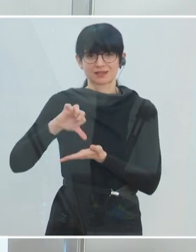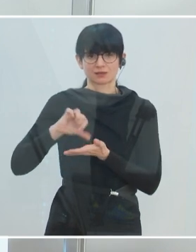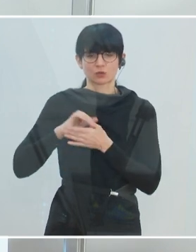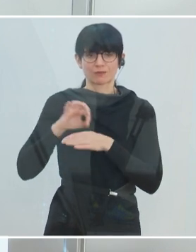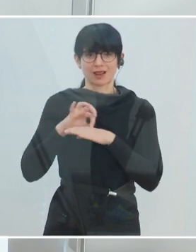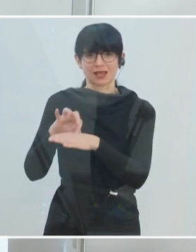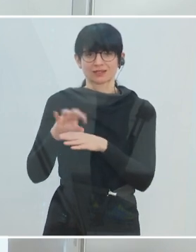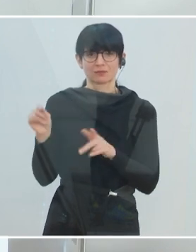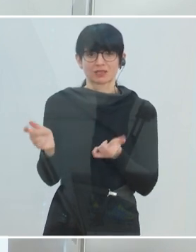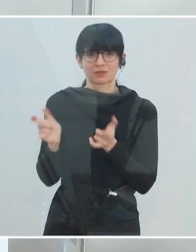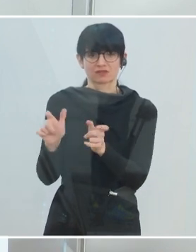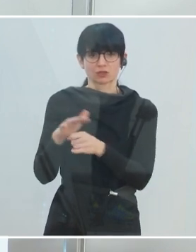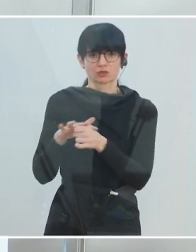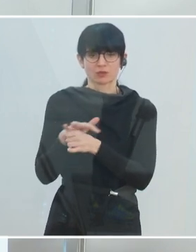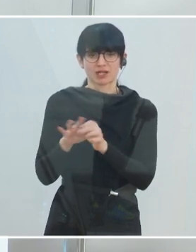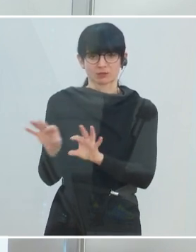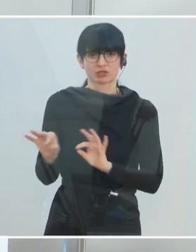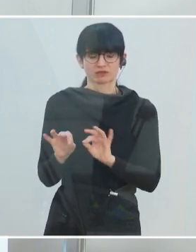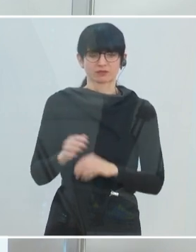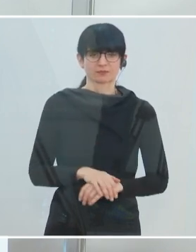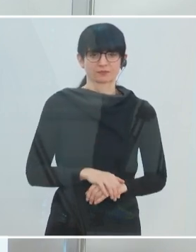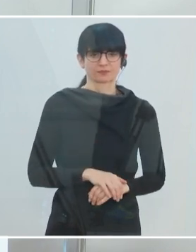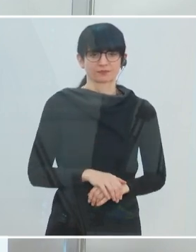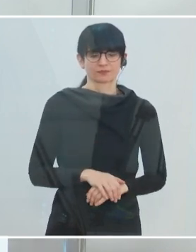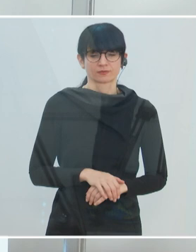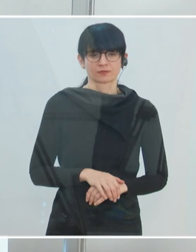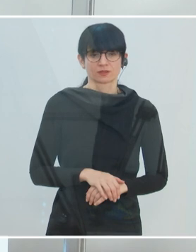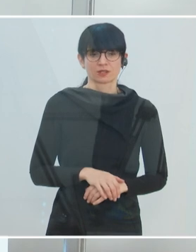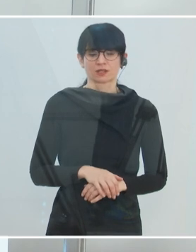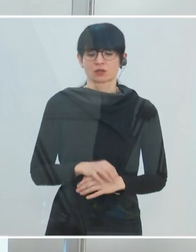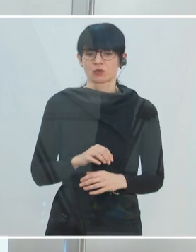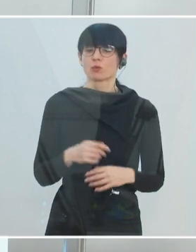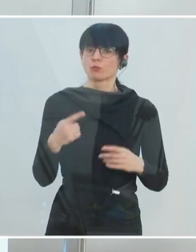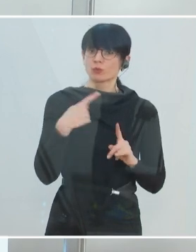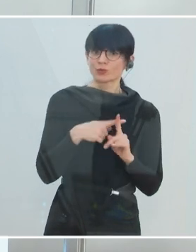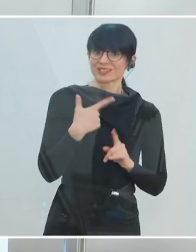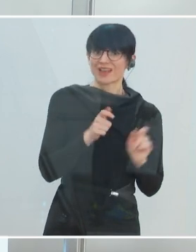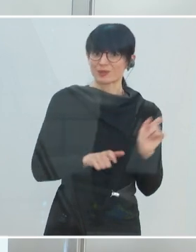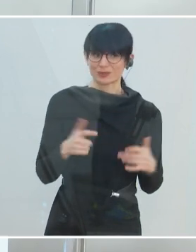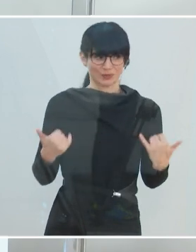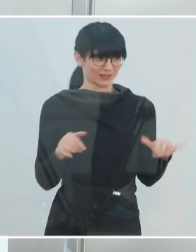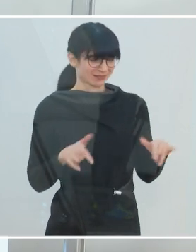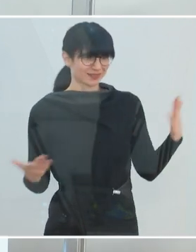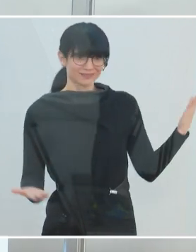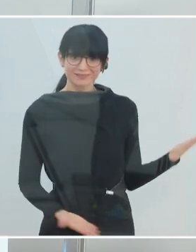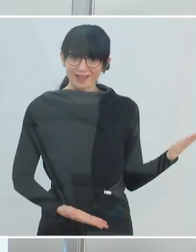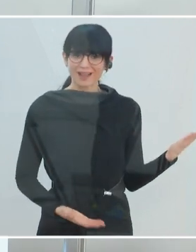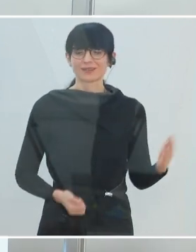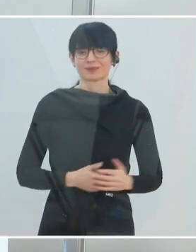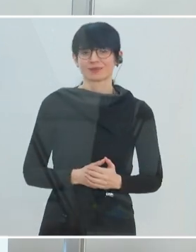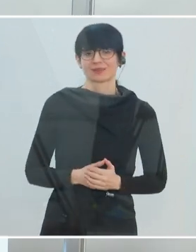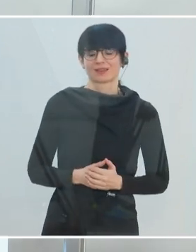stark mit dem Präventionsbereich. Und wir haben diese beiden Persönlichkeiten im Beraterstab,